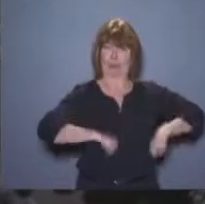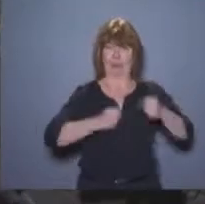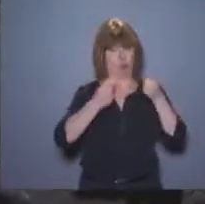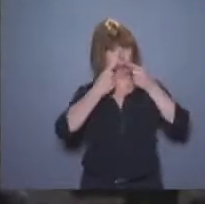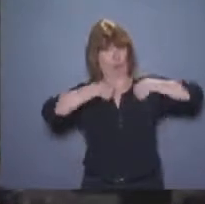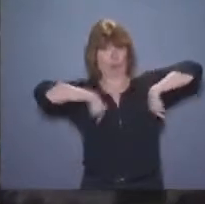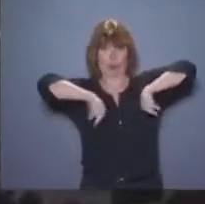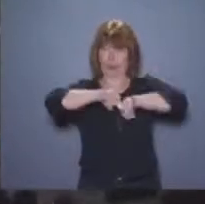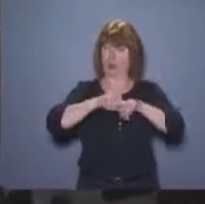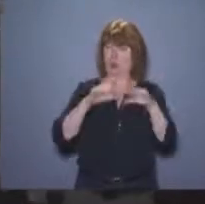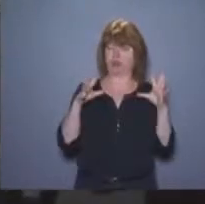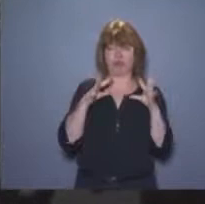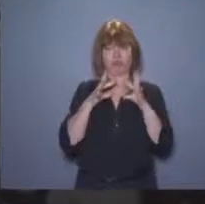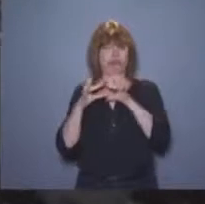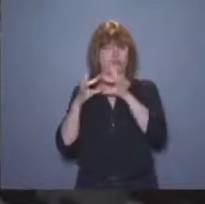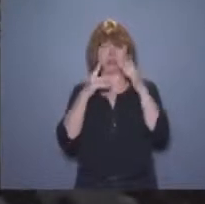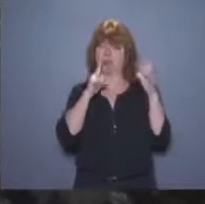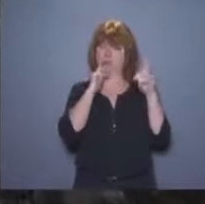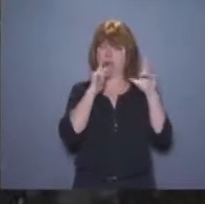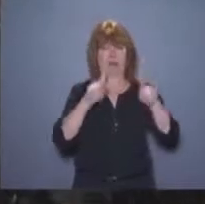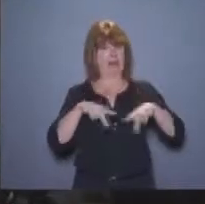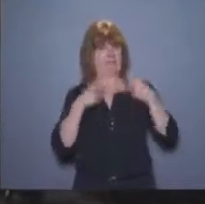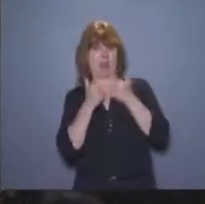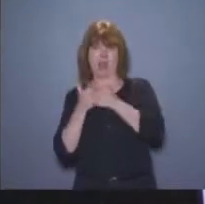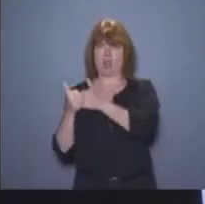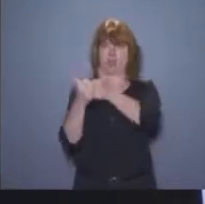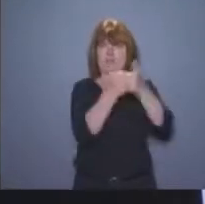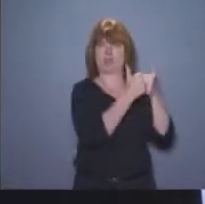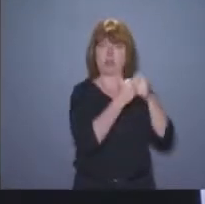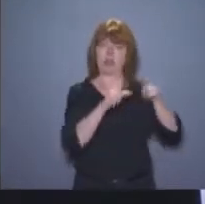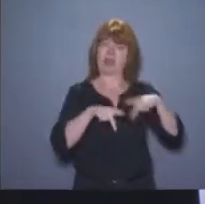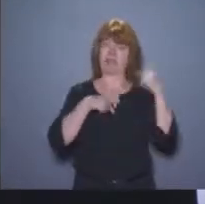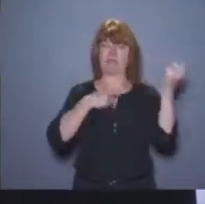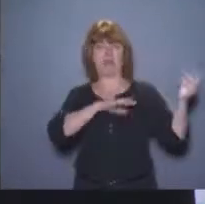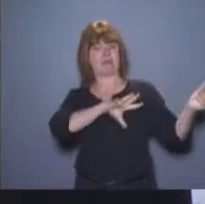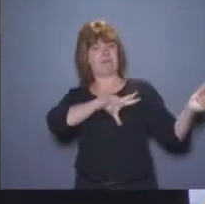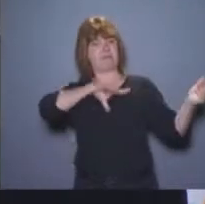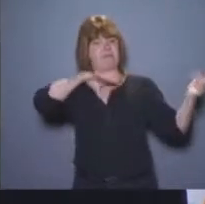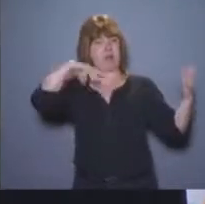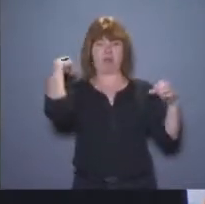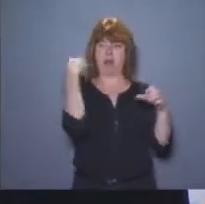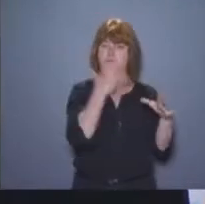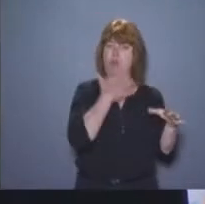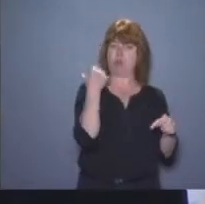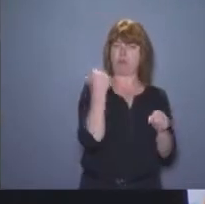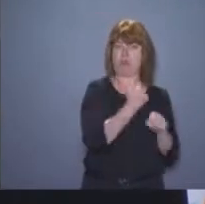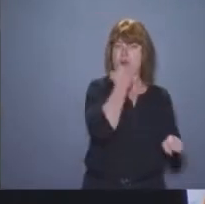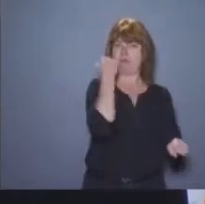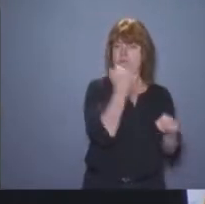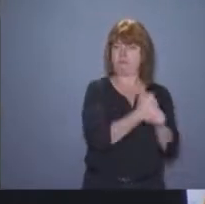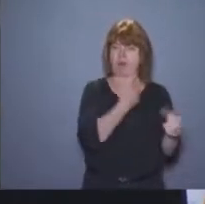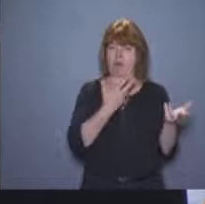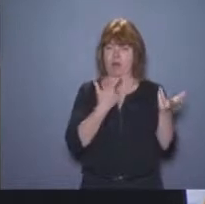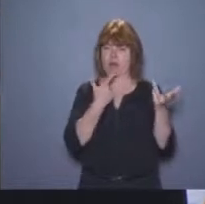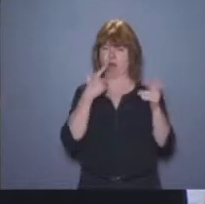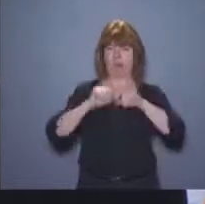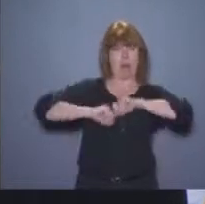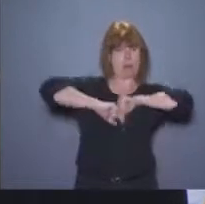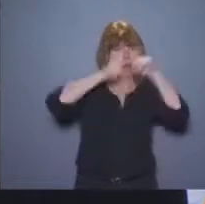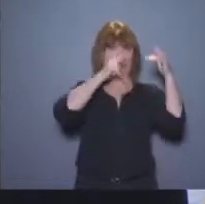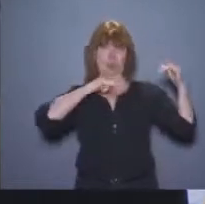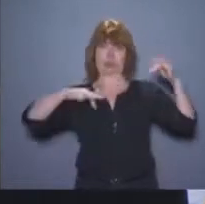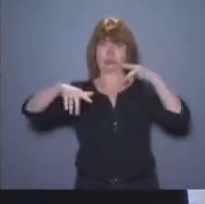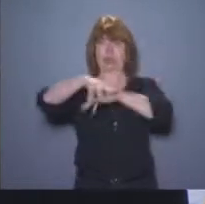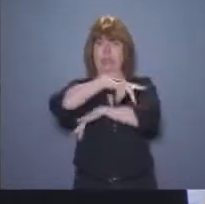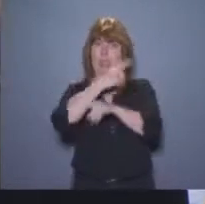sentons complètement italiens, etc., etc., etc. Nous sommes la grande masse de ceux qui vivent et veulent vivre seulement